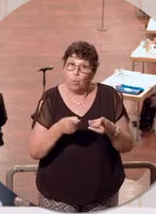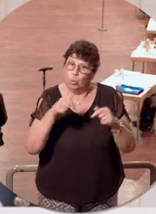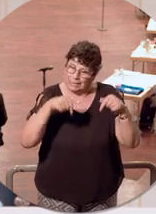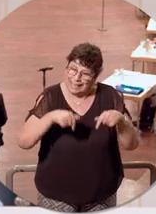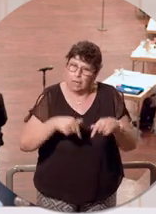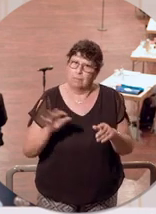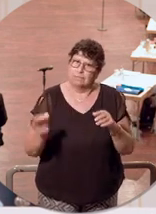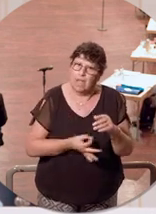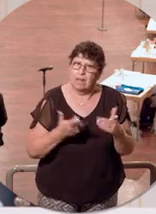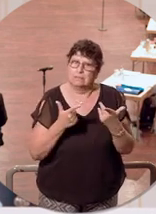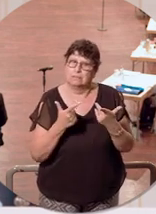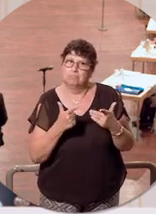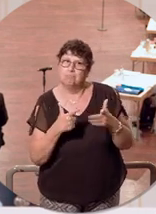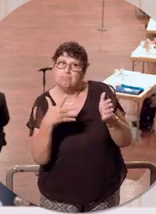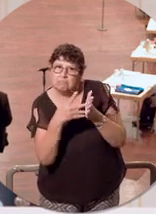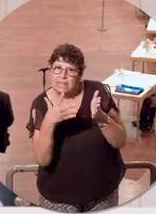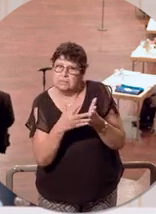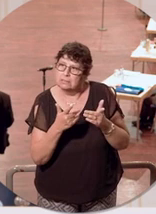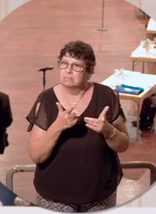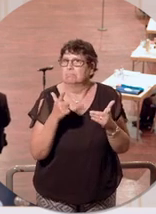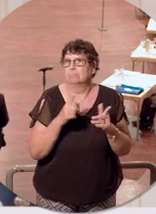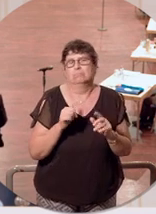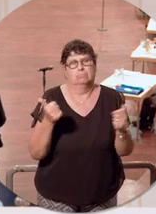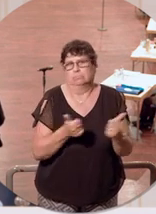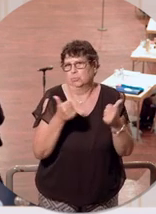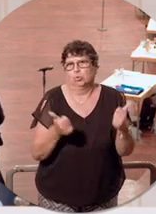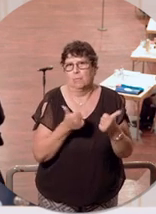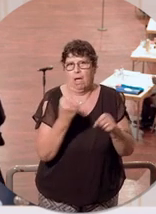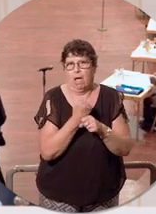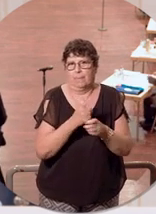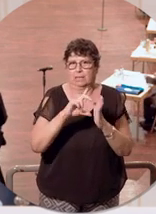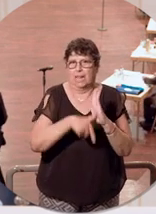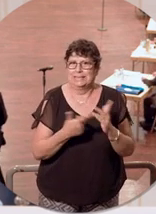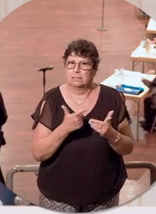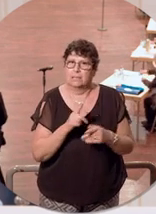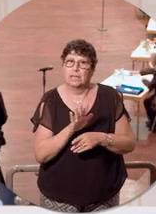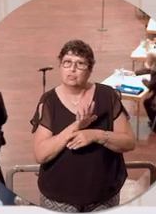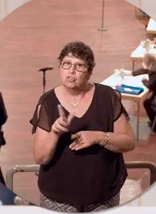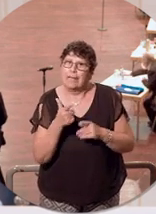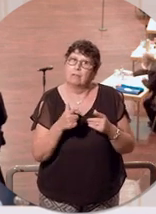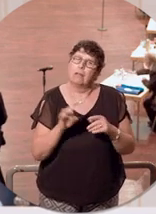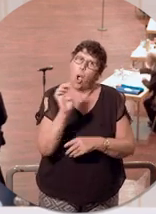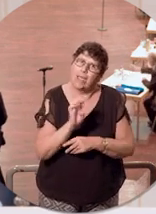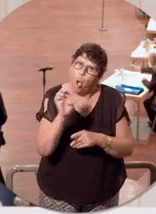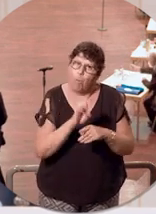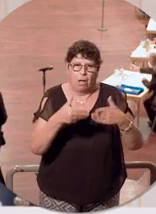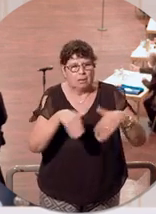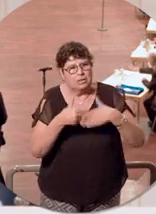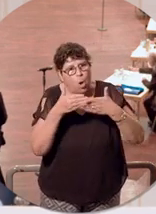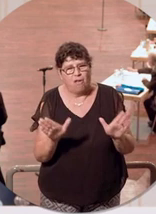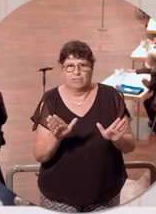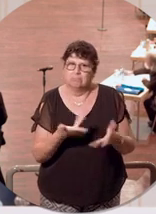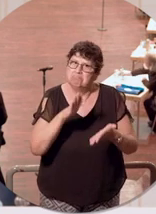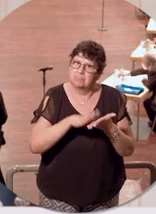Land, was ja für alle dann eben Geltung hatte, hervorragende Arbeit geleistet hat. Das Schengen-Europa der offenen Grenzen, es funktioniert